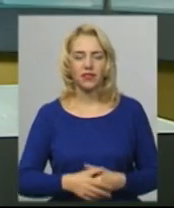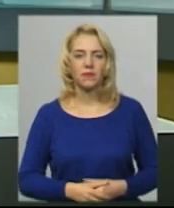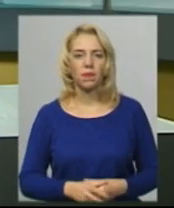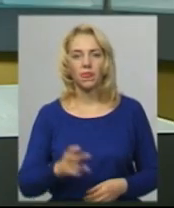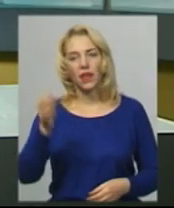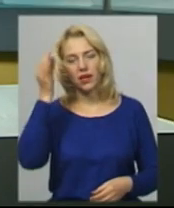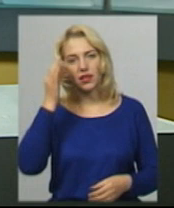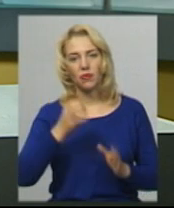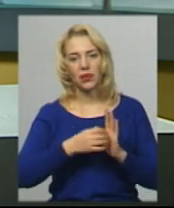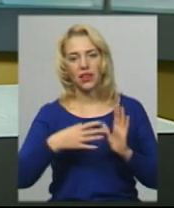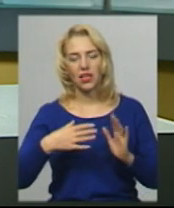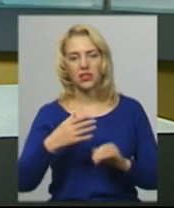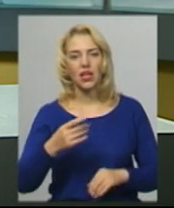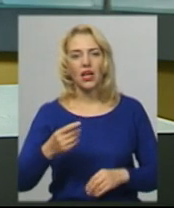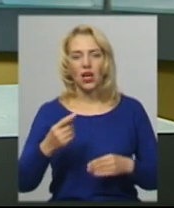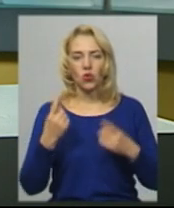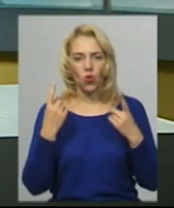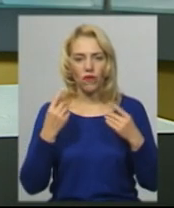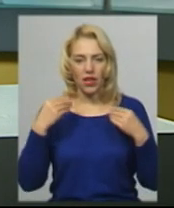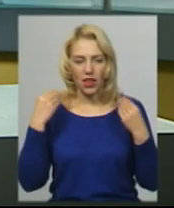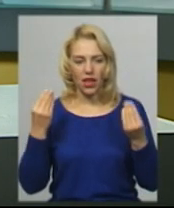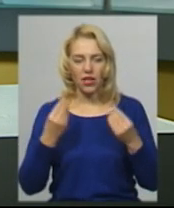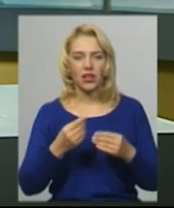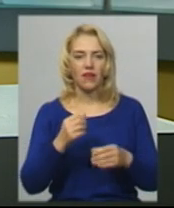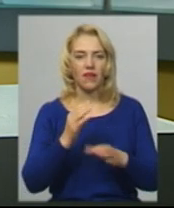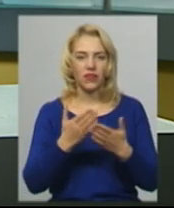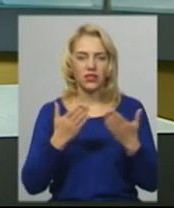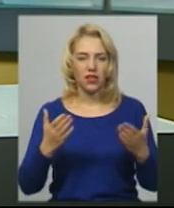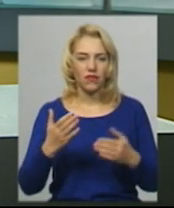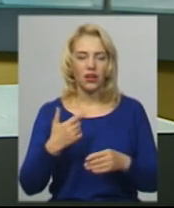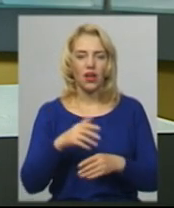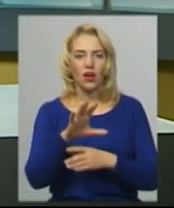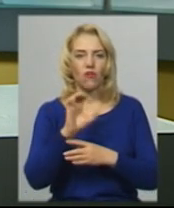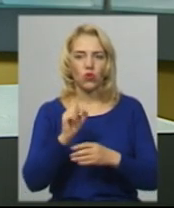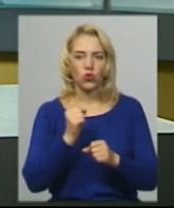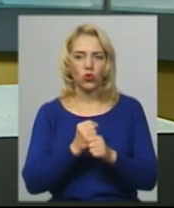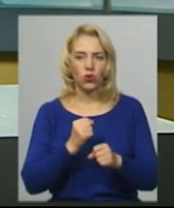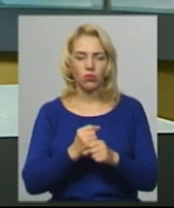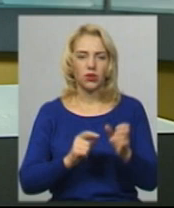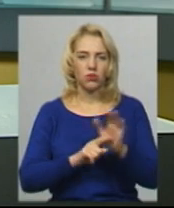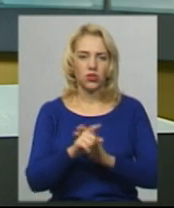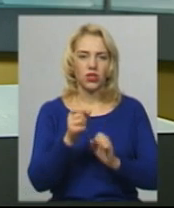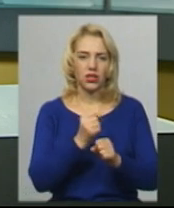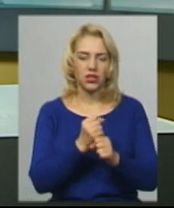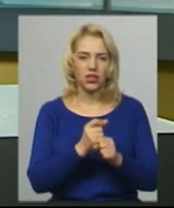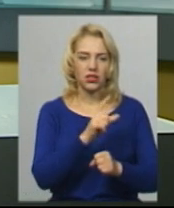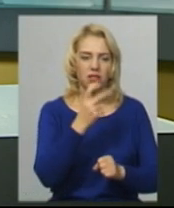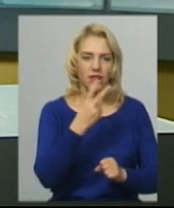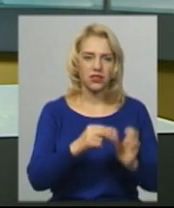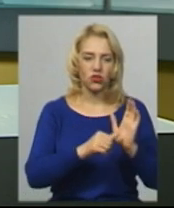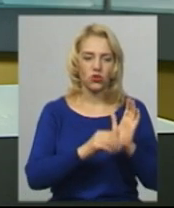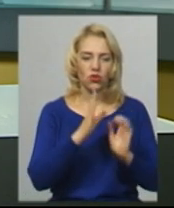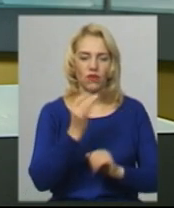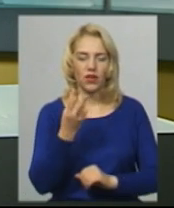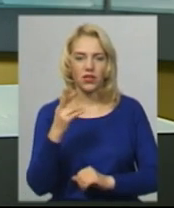Нагадаю, 15-й ювілейна виставка «Фоторобіт» у рамках конкурсу «Хмельницький крізь об'єктив» почала діяти з 26 вересня у